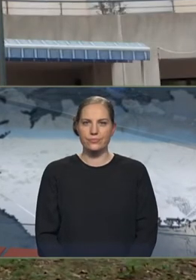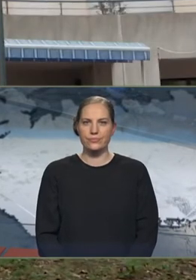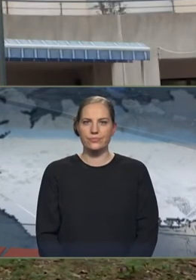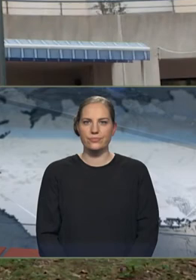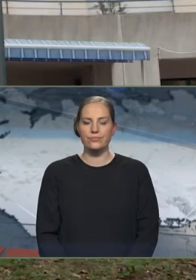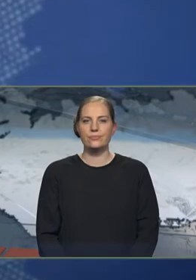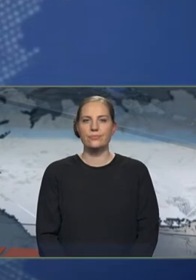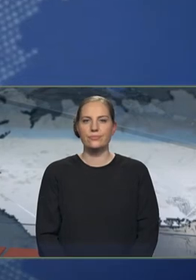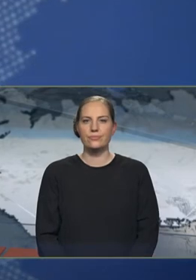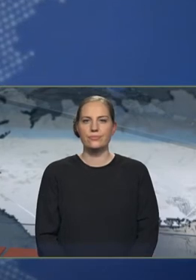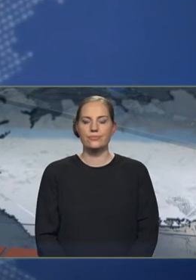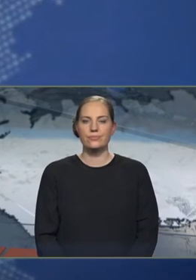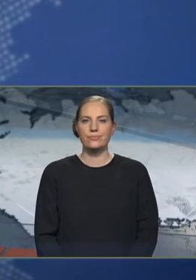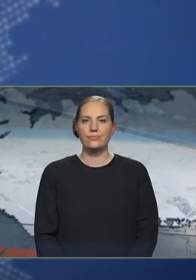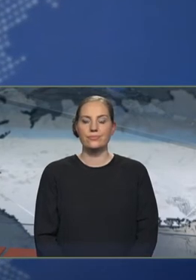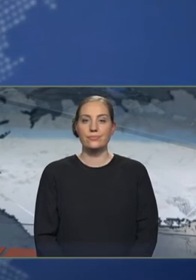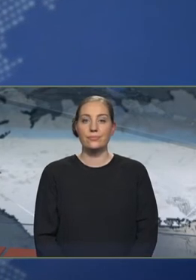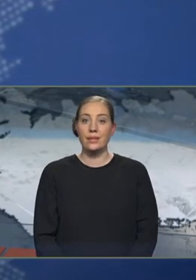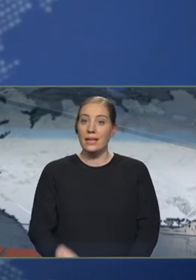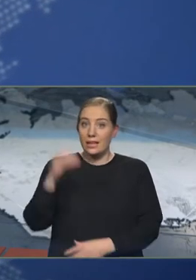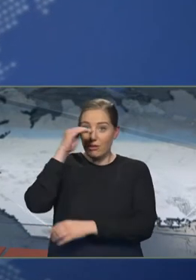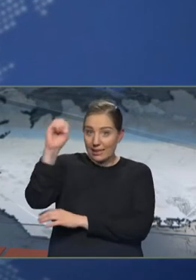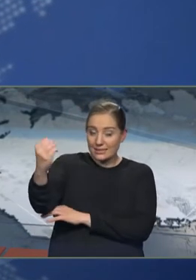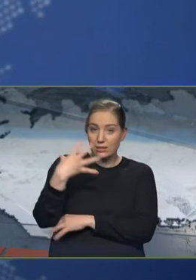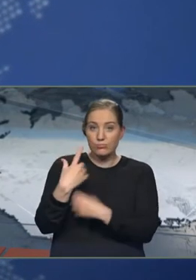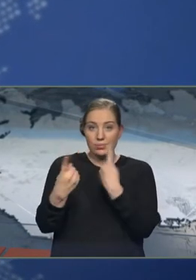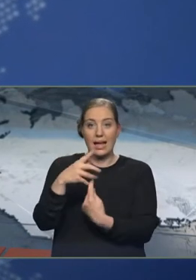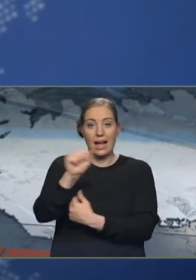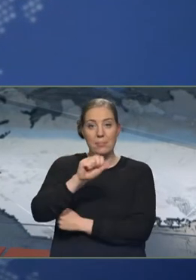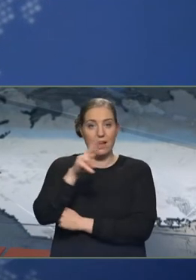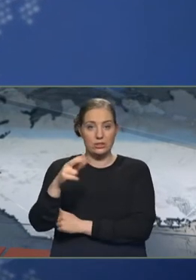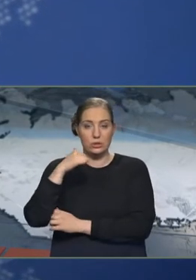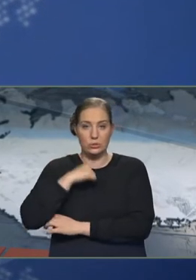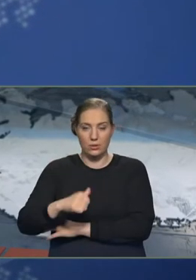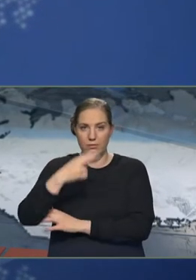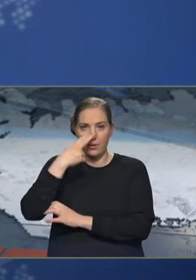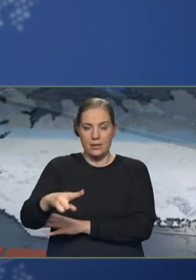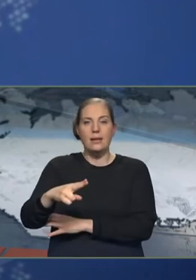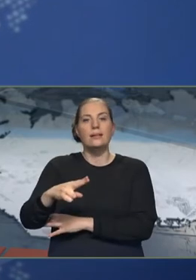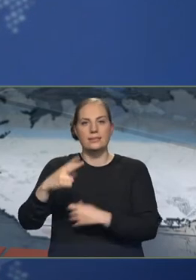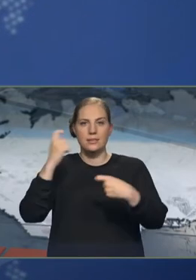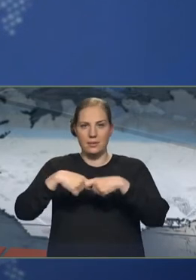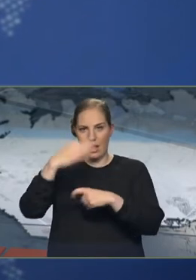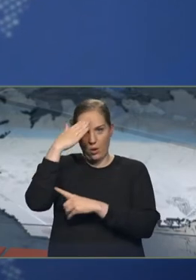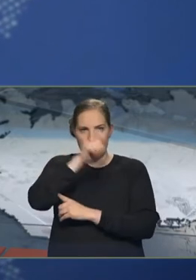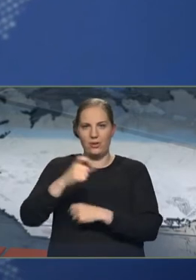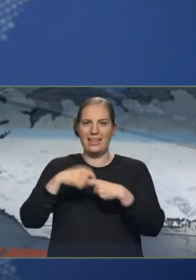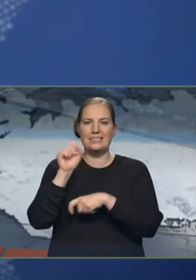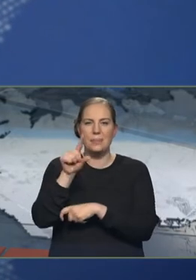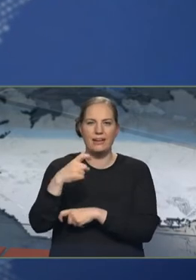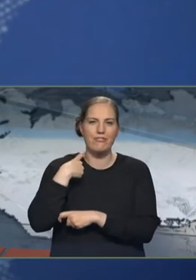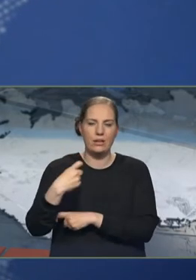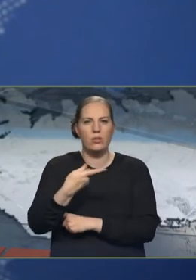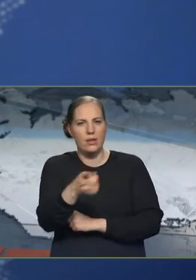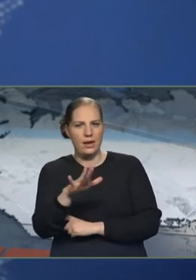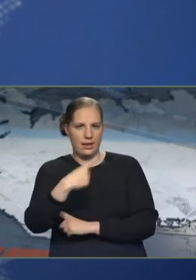Ja. Í karslausi í kvöld verður rétt við ölmu hafstensdóktur forman samtaka áhuga fólk sem spila fýr og kröfu þeirr að